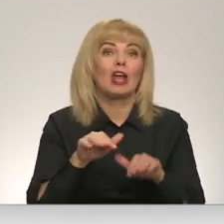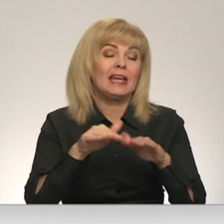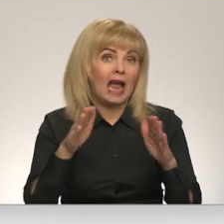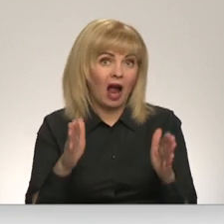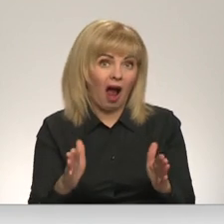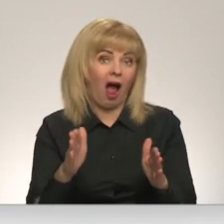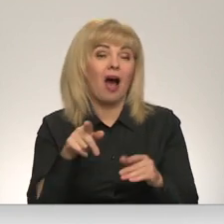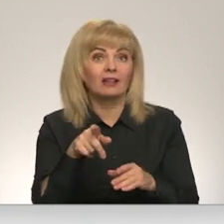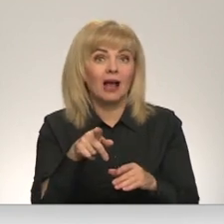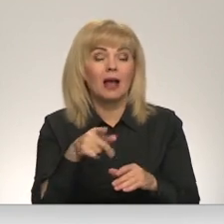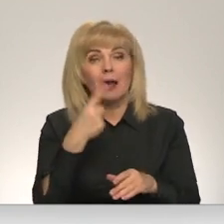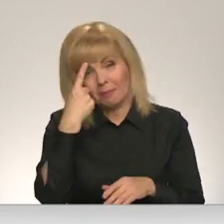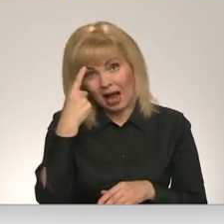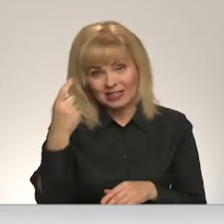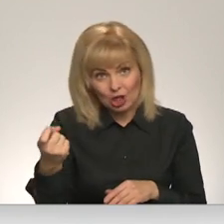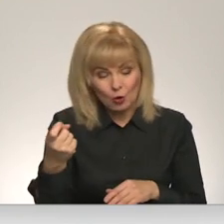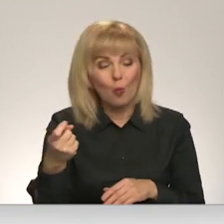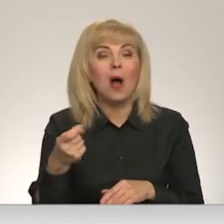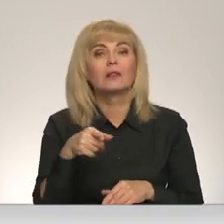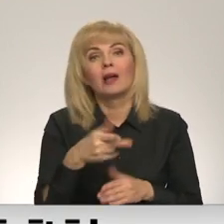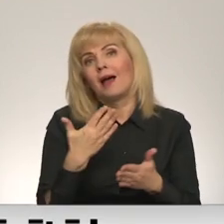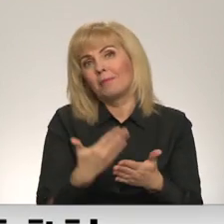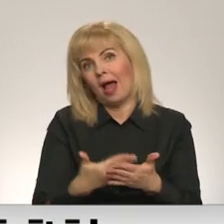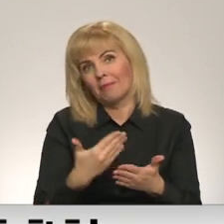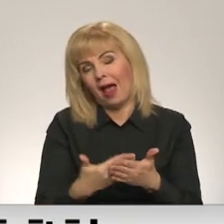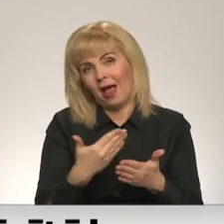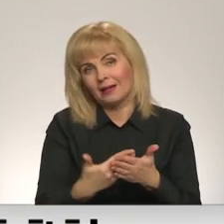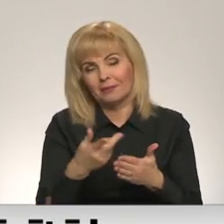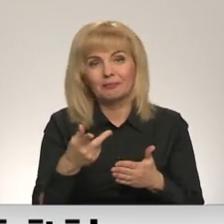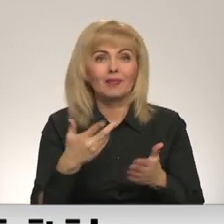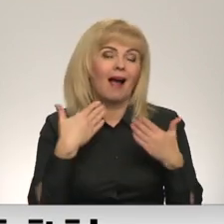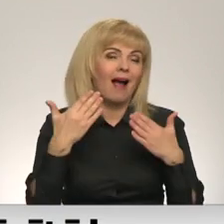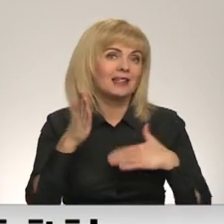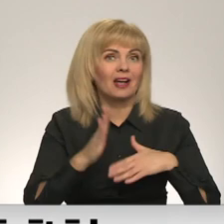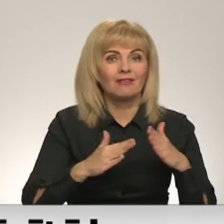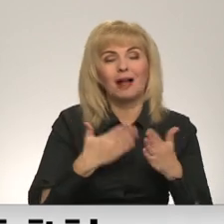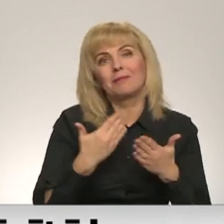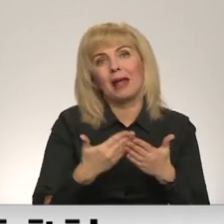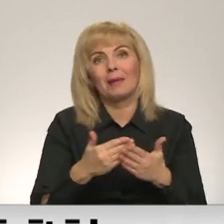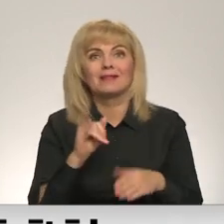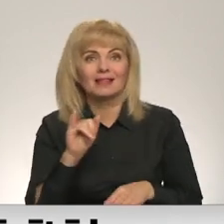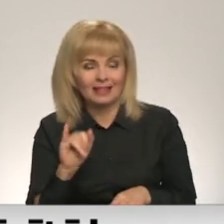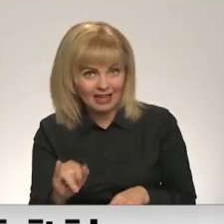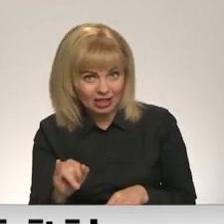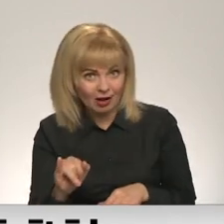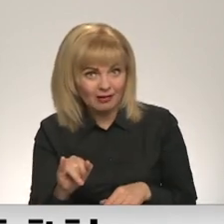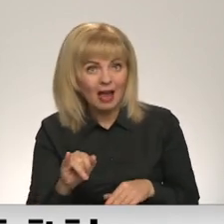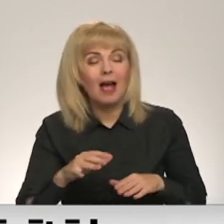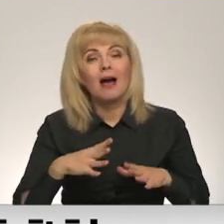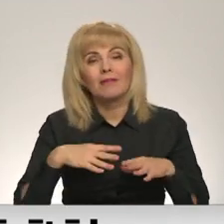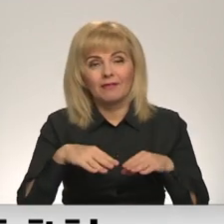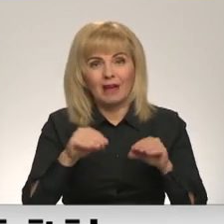signalizēs, ka gaisa kvalitāte ir slikta un līdz ar to veiksim